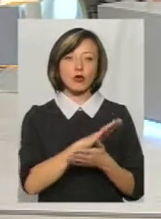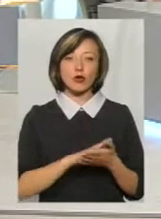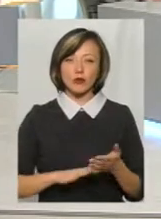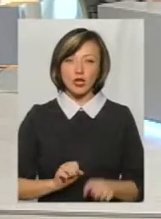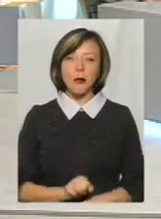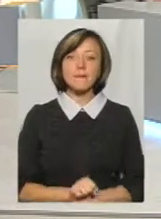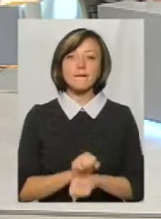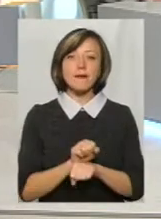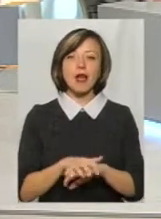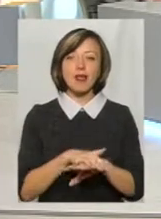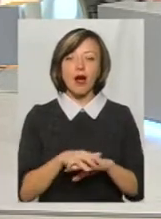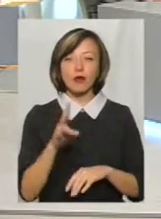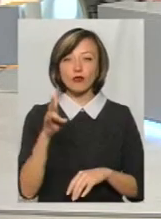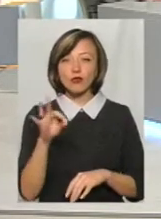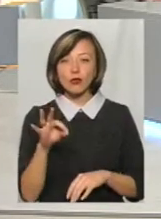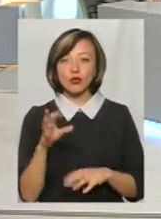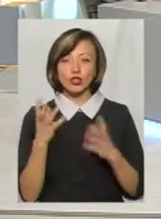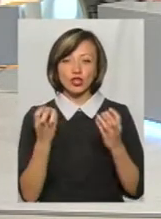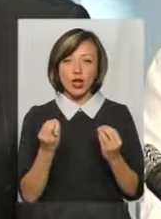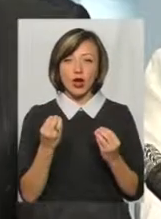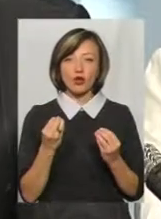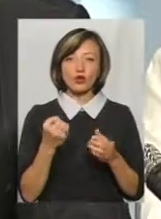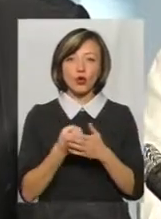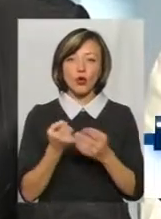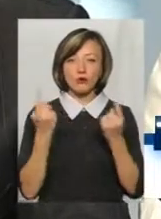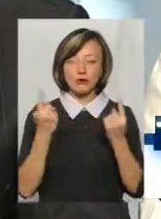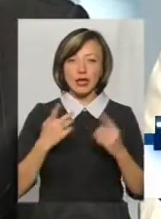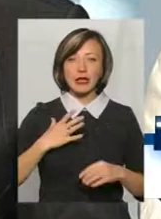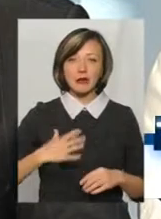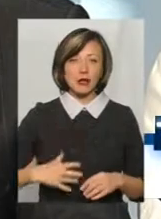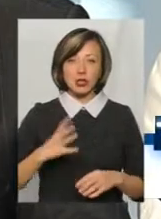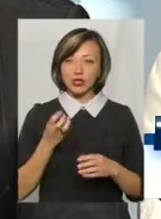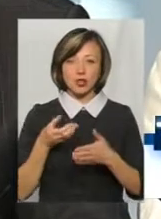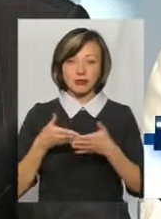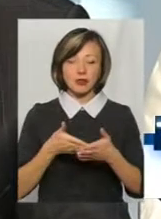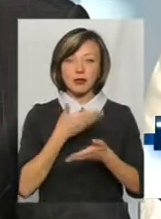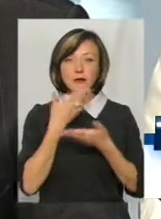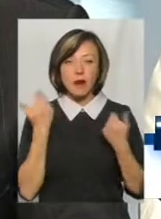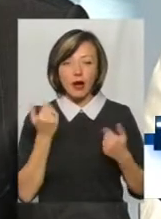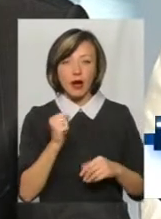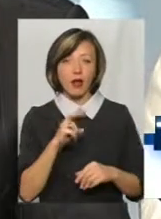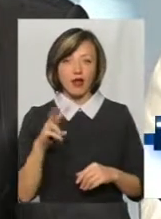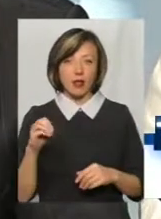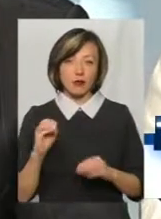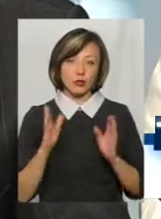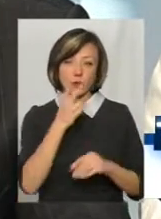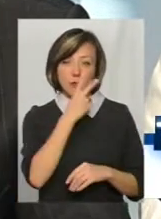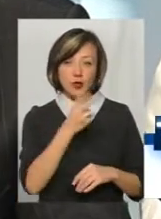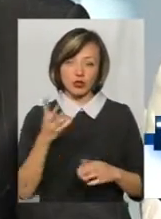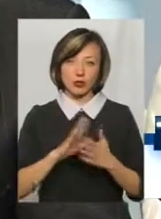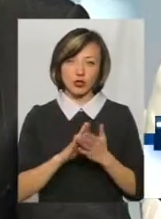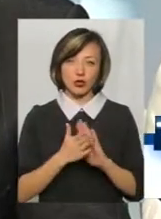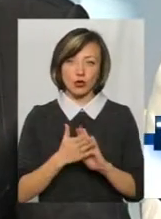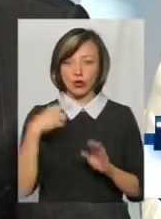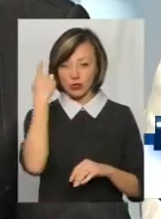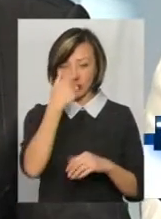Майдану. Просто ще до того піку, напевно, що терпіння наше не досягнуло. Але ми будемо бачити по ситуації.